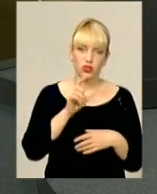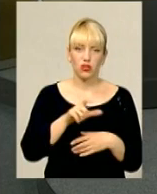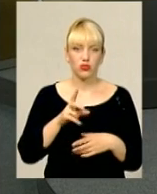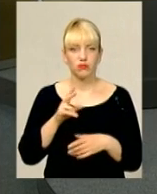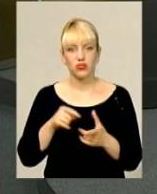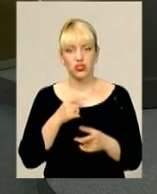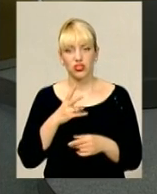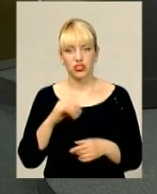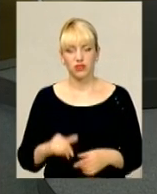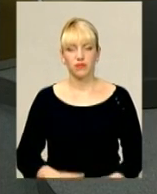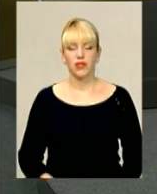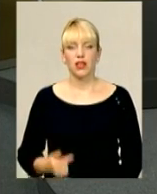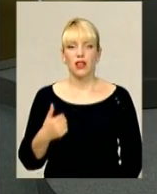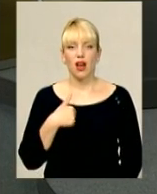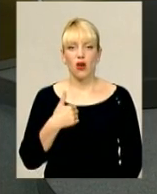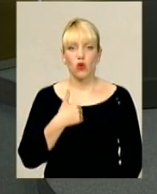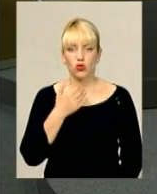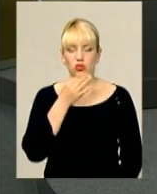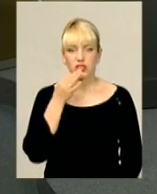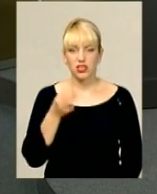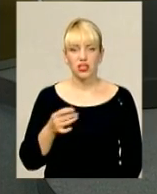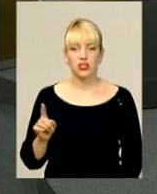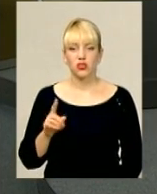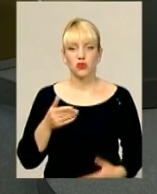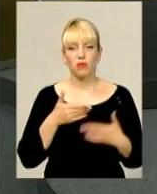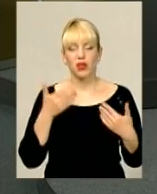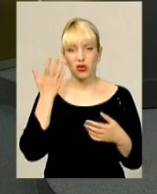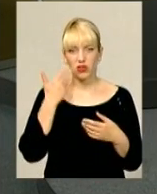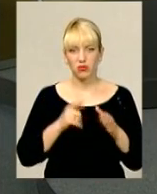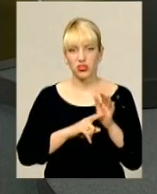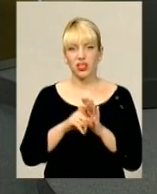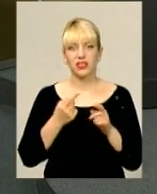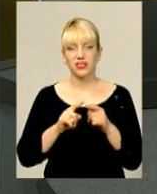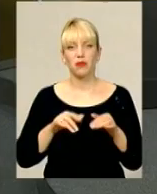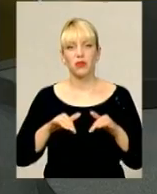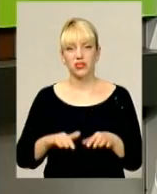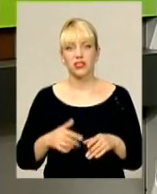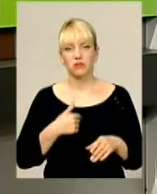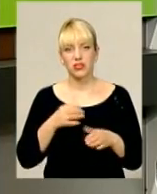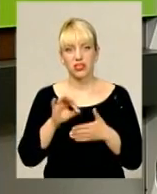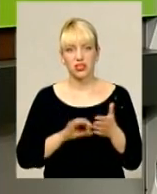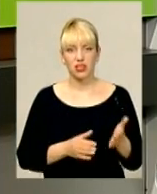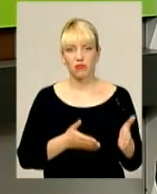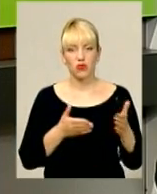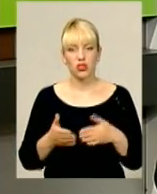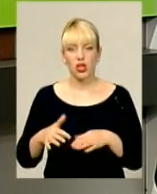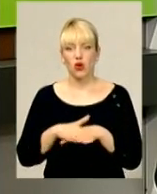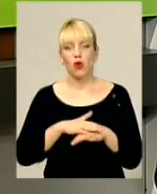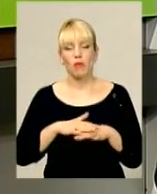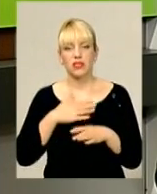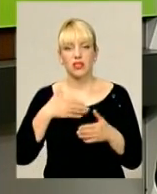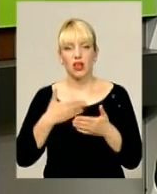Ну, я в першу чергу хочу сказати, що ми, коли навіть починали цей процес, ми одразу запрошували громадські